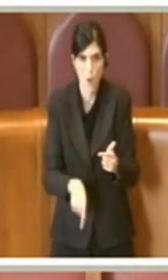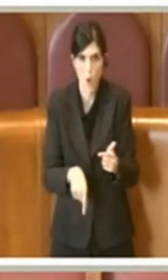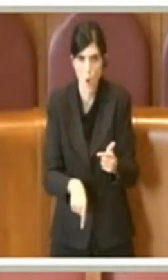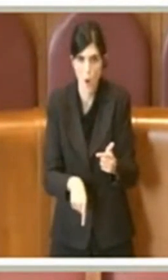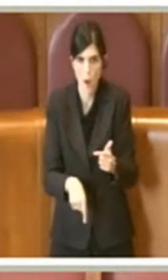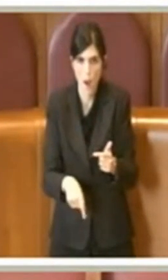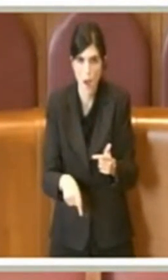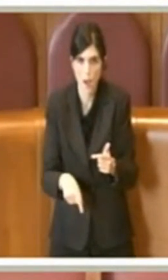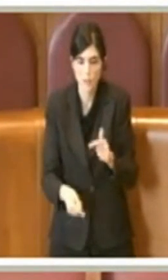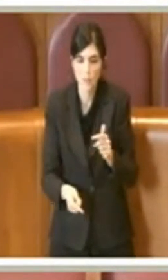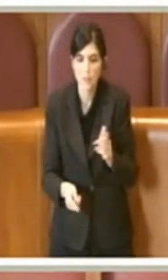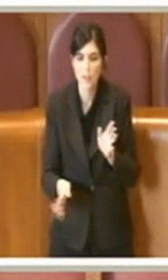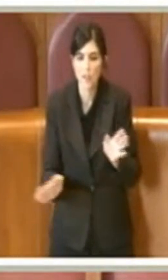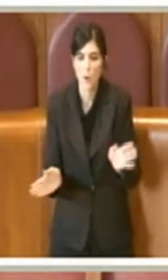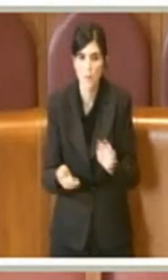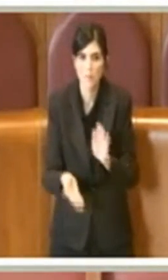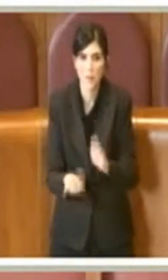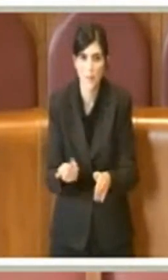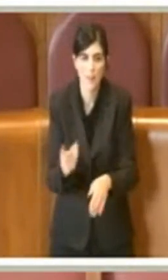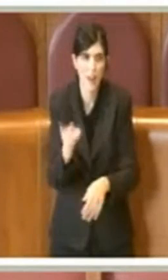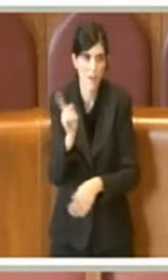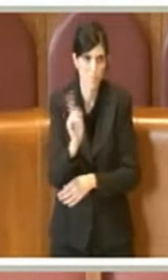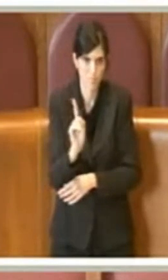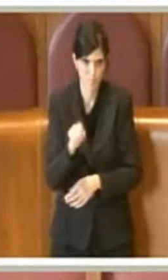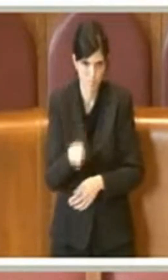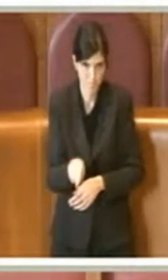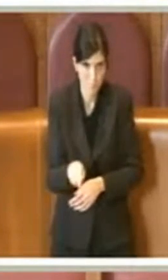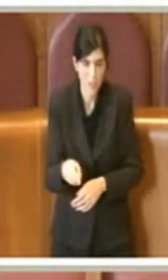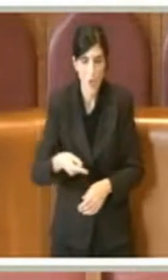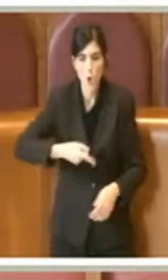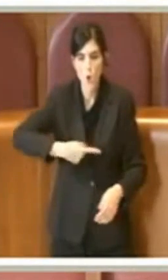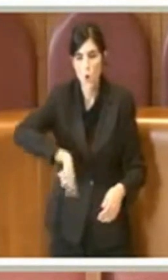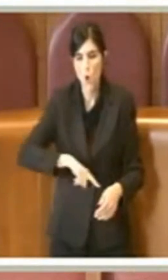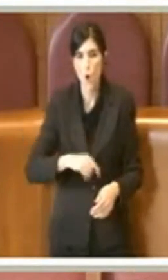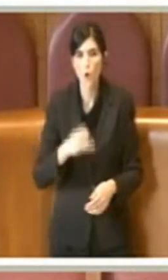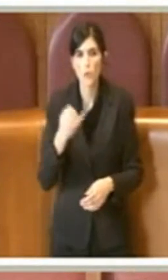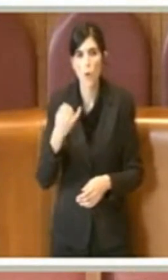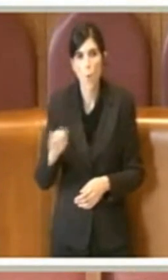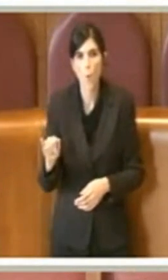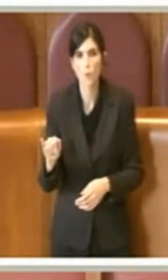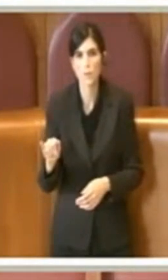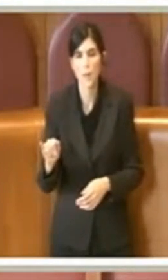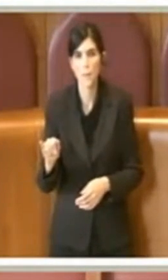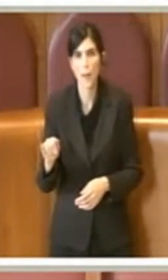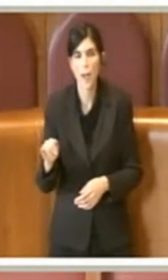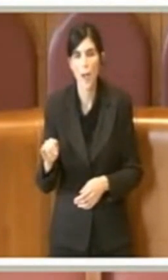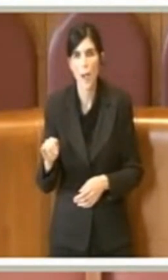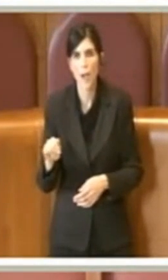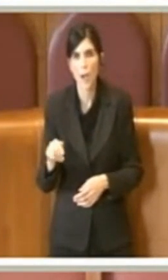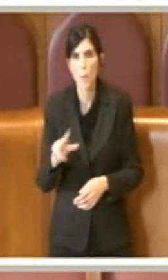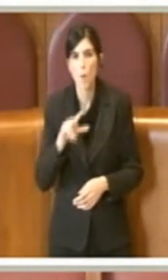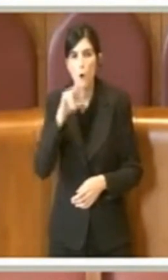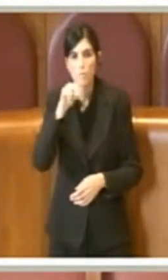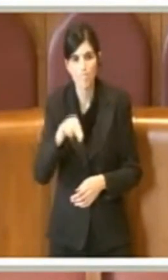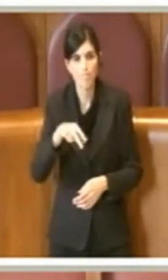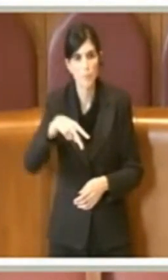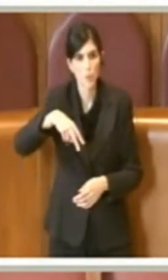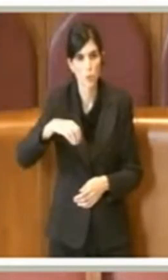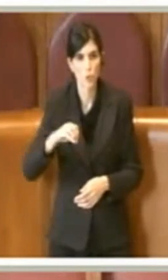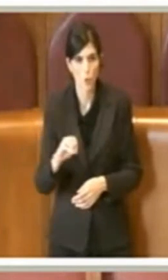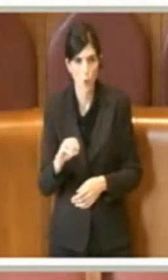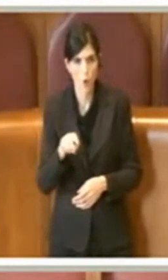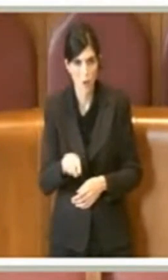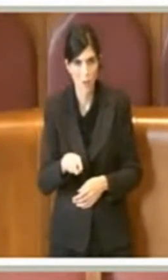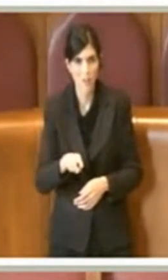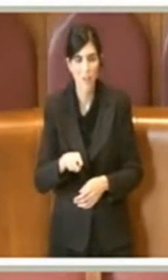responsabilità a nessuno. Siamo noi, gli ultimi, a poter dire di no a questo